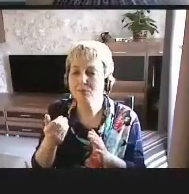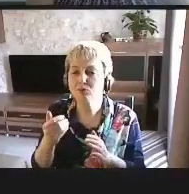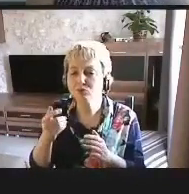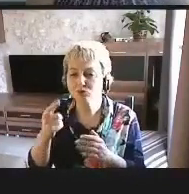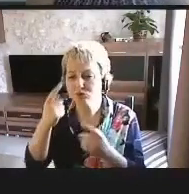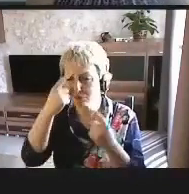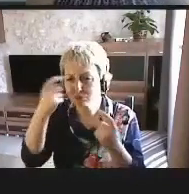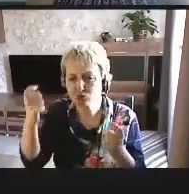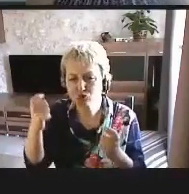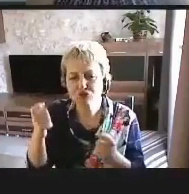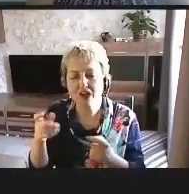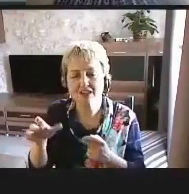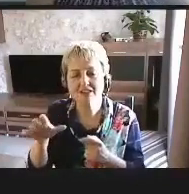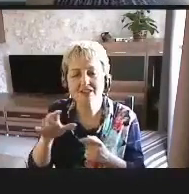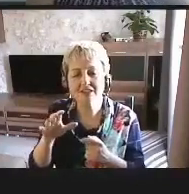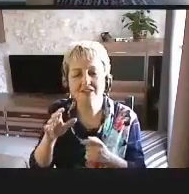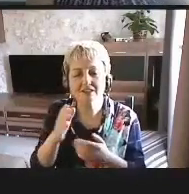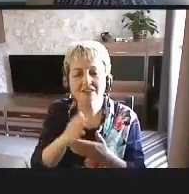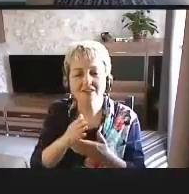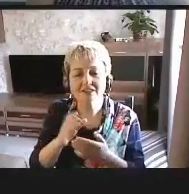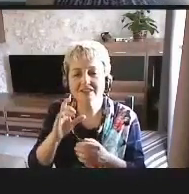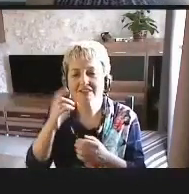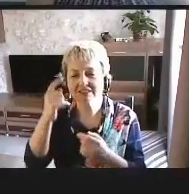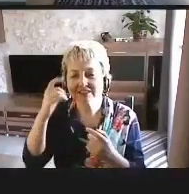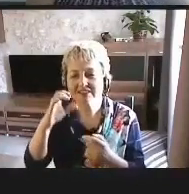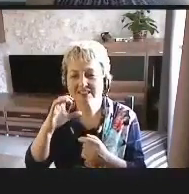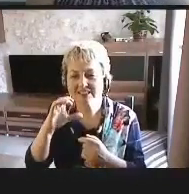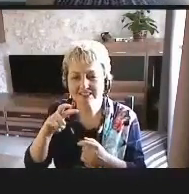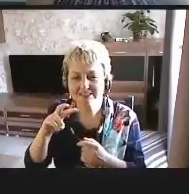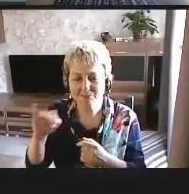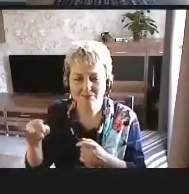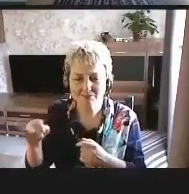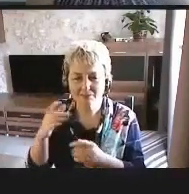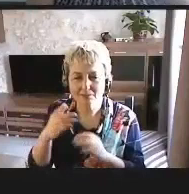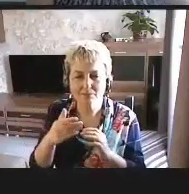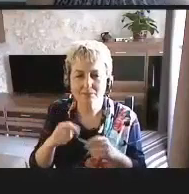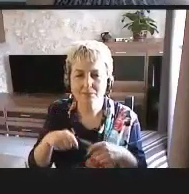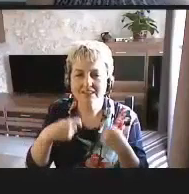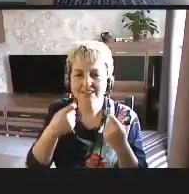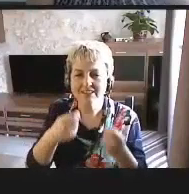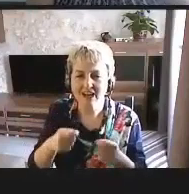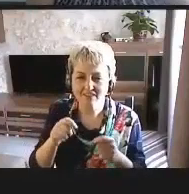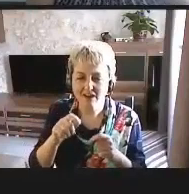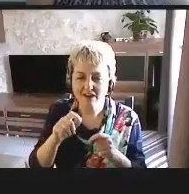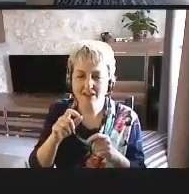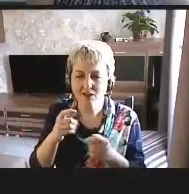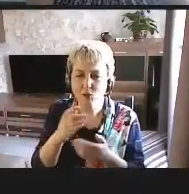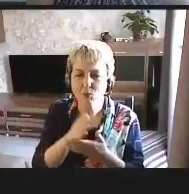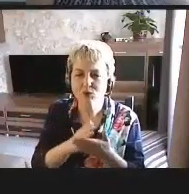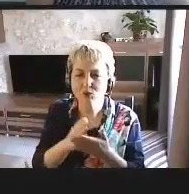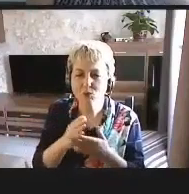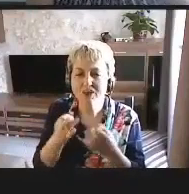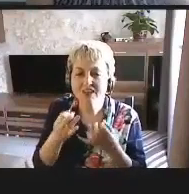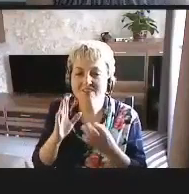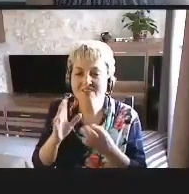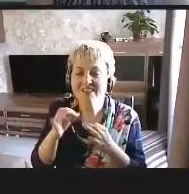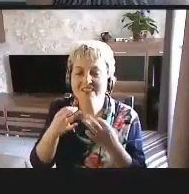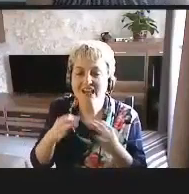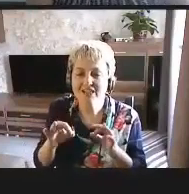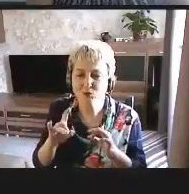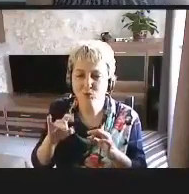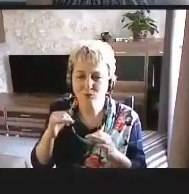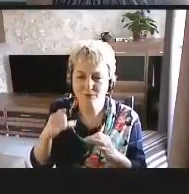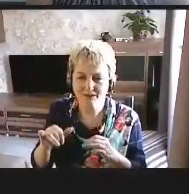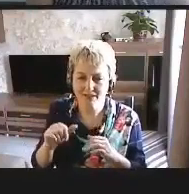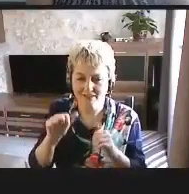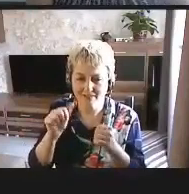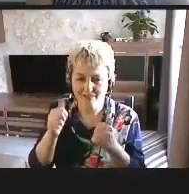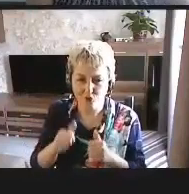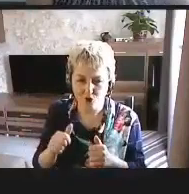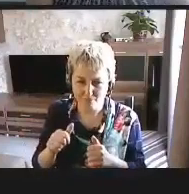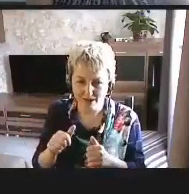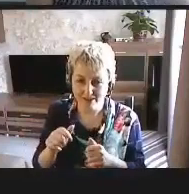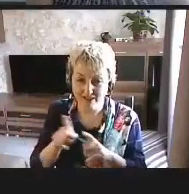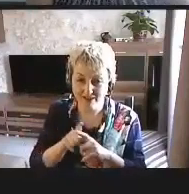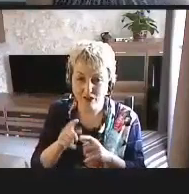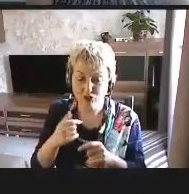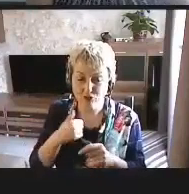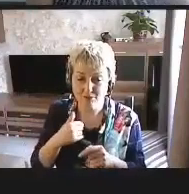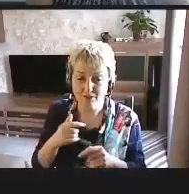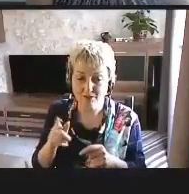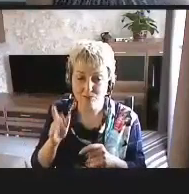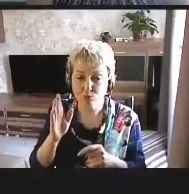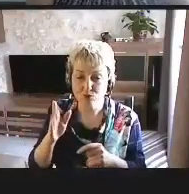массовой информации в государстве, также предоставлять свои услуги в доступном формате. Опять же, мы еще